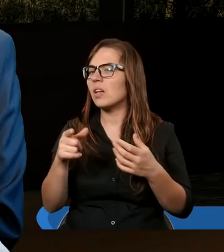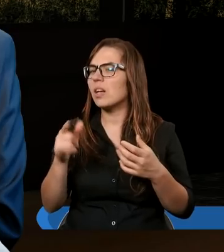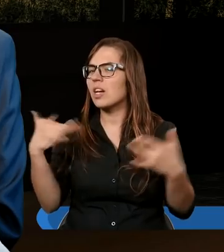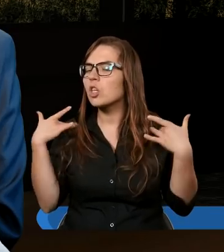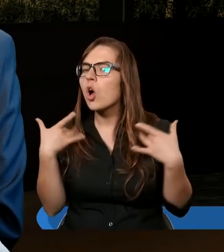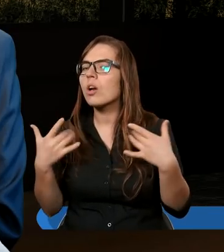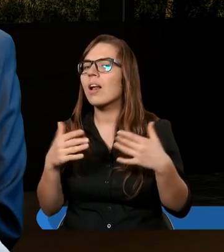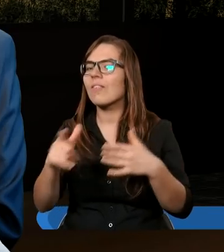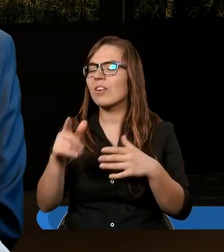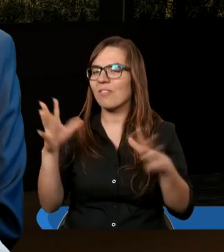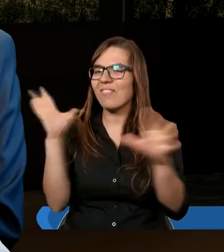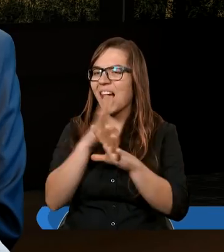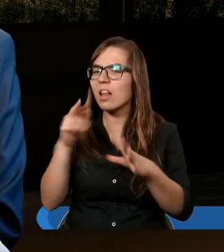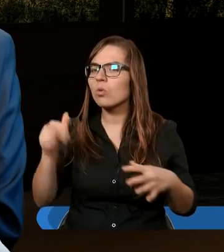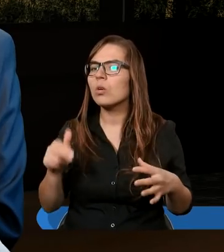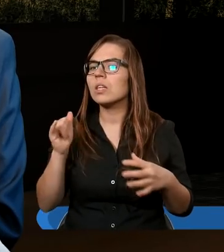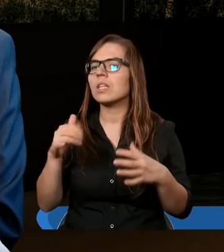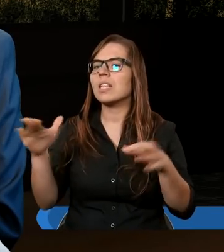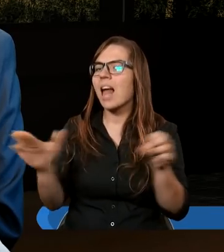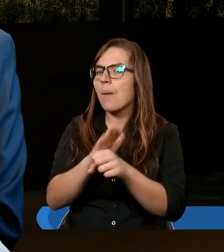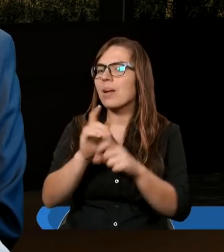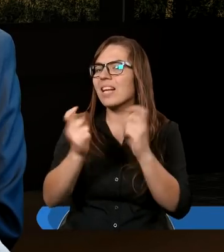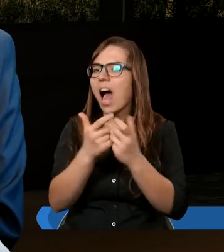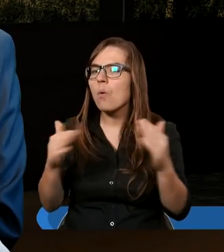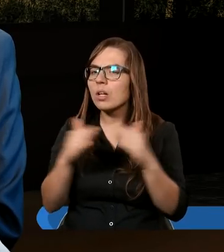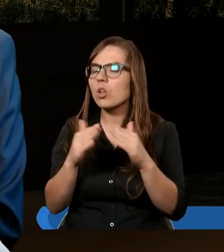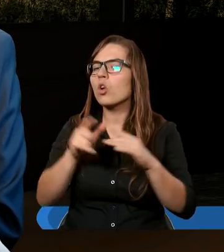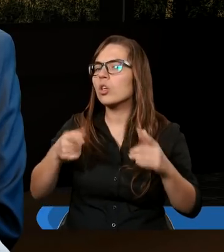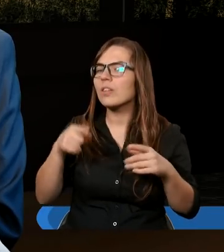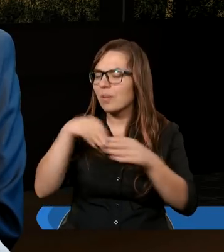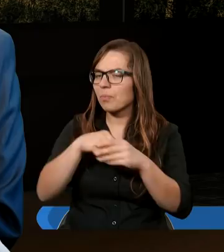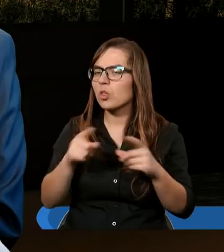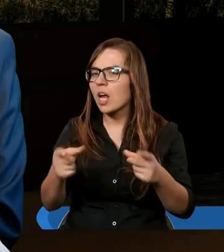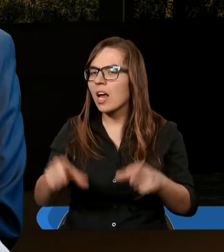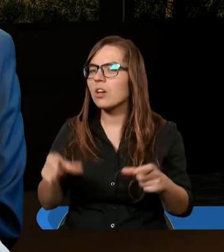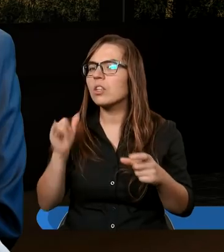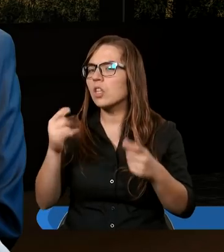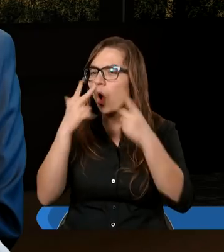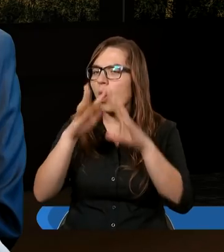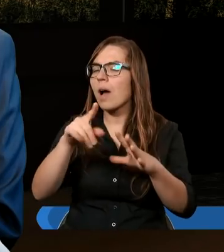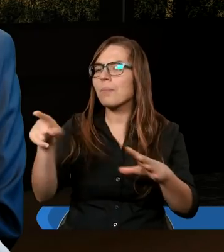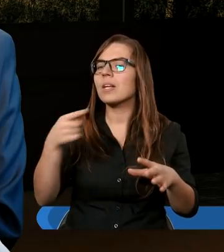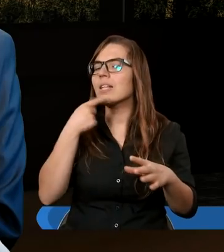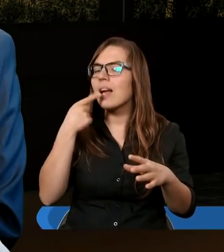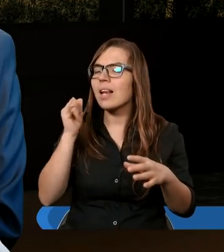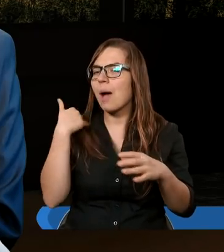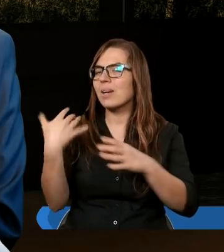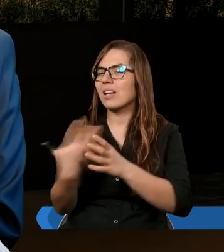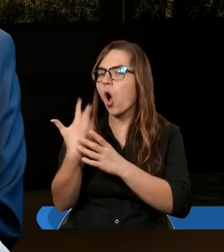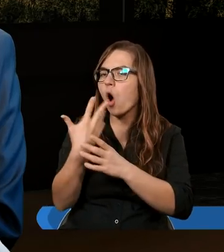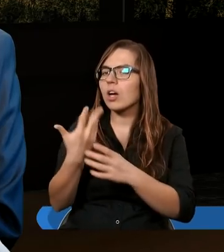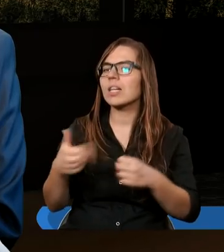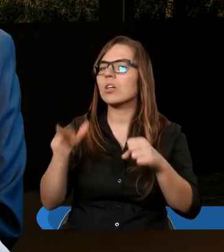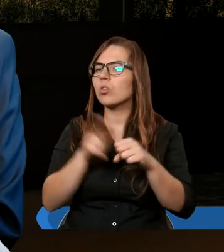wiejącego gwałtownego wiatru. I napełnił cały dom, gdzie siedzieli. I ukazały się im języki, jakby z ognia,